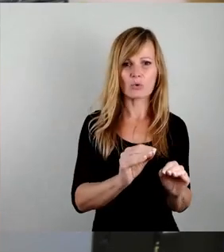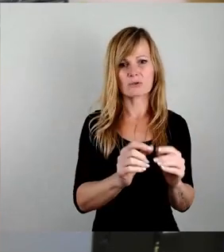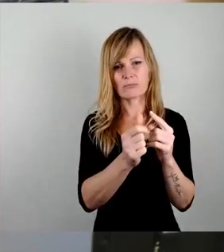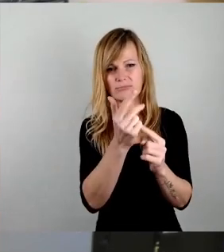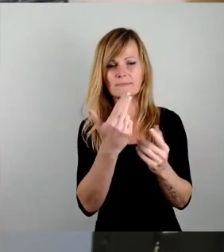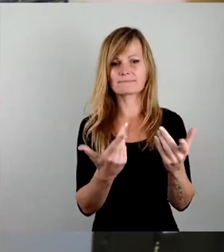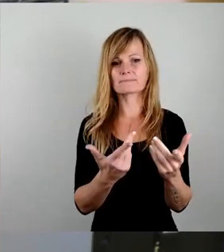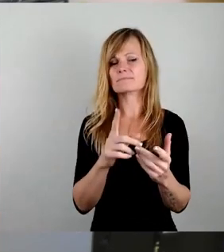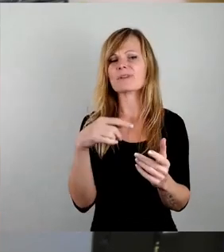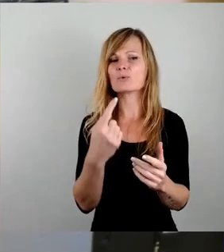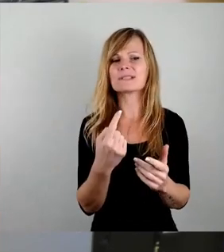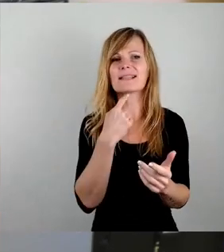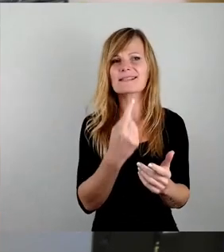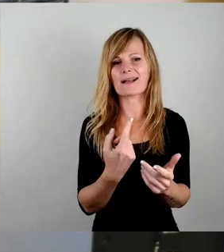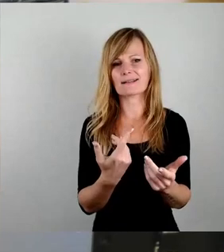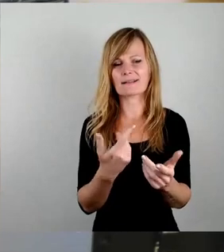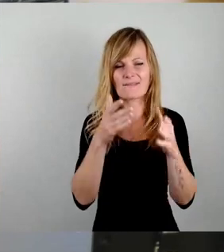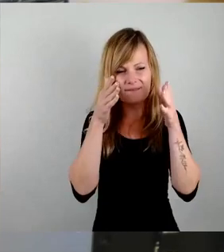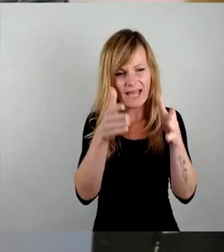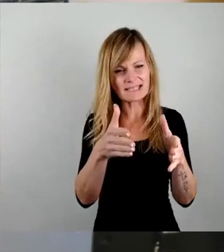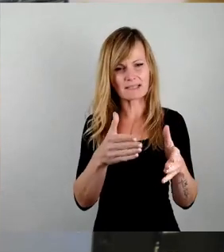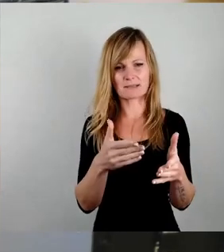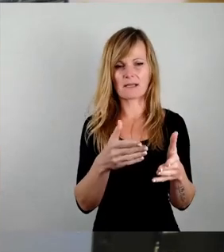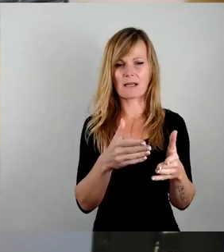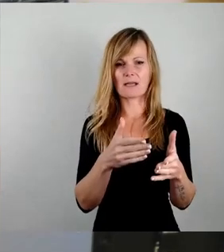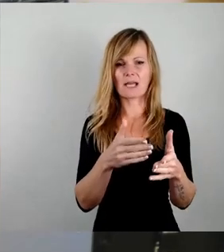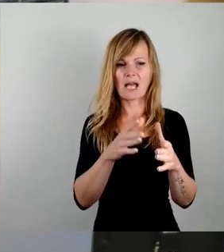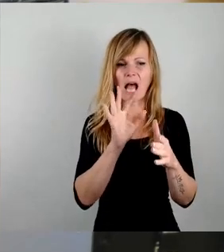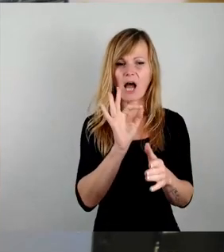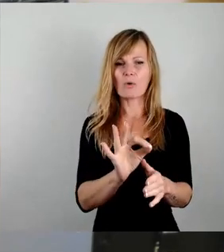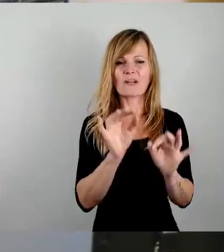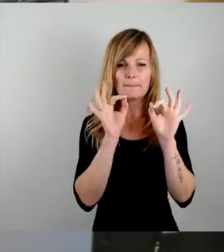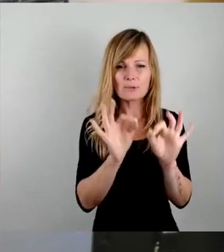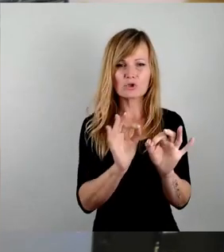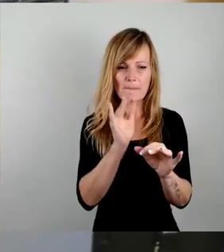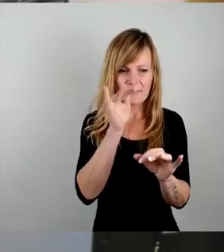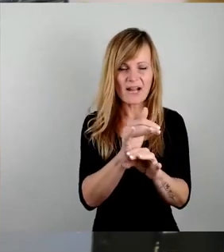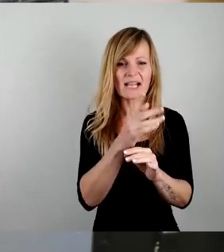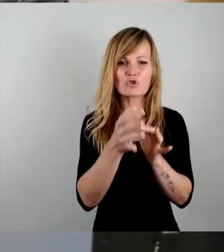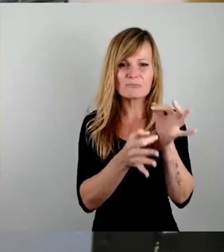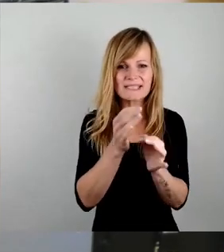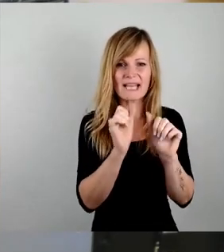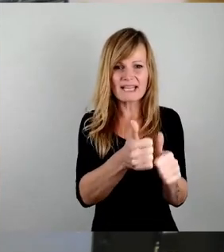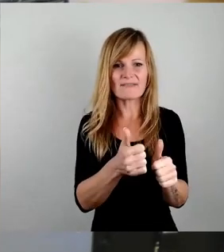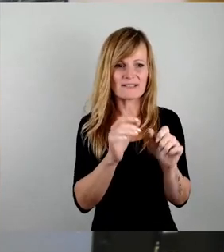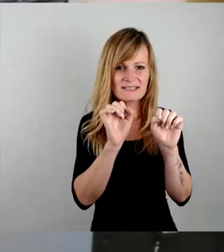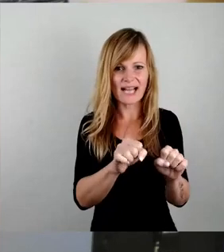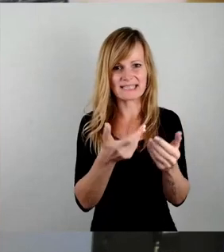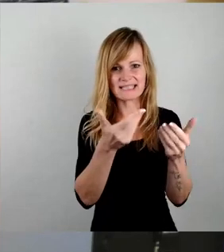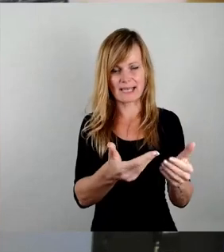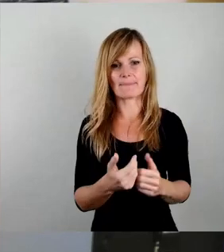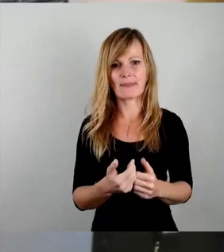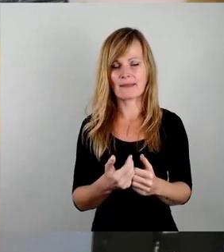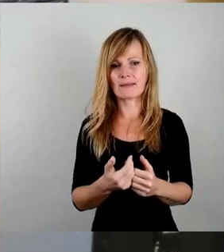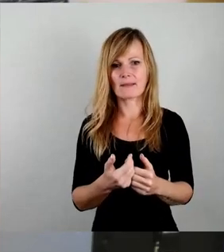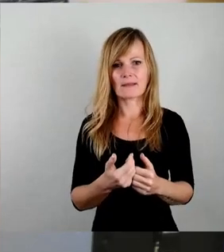sagen, ganz versiert und sozusagen auf den bestimmten Fall hin spezifisch Hilfe leisten können. Die werden das nicht überkreuz machen.